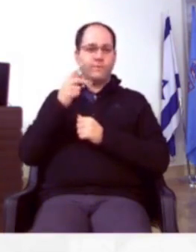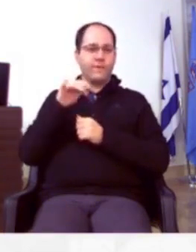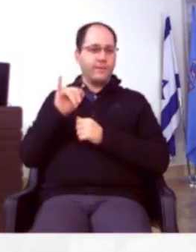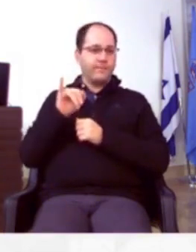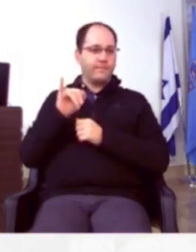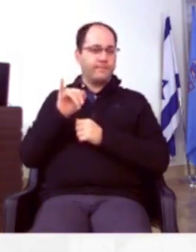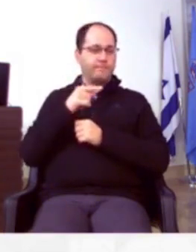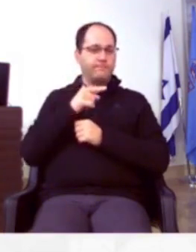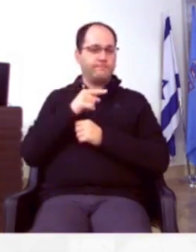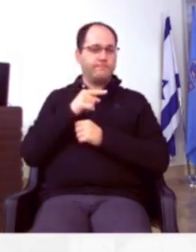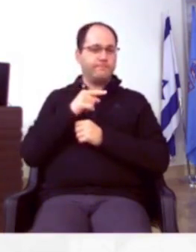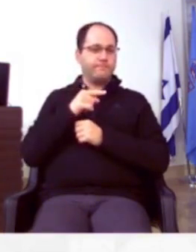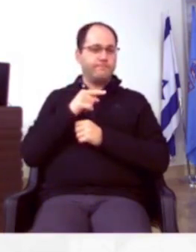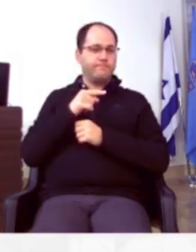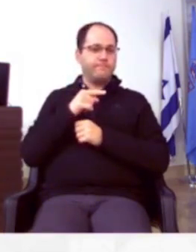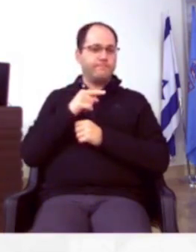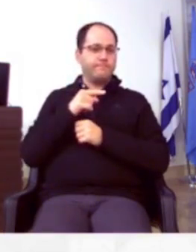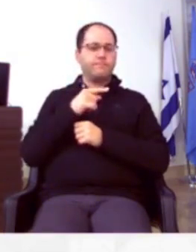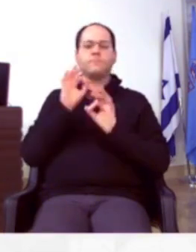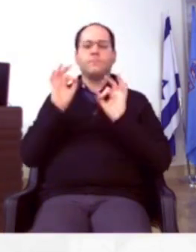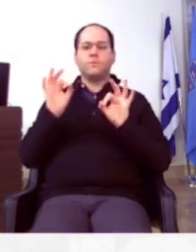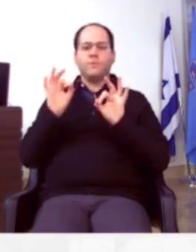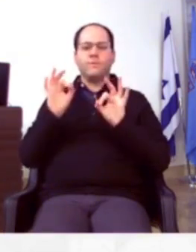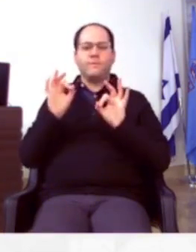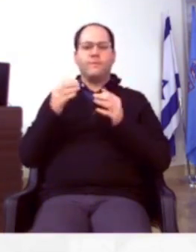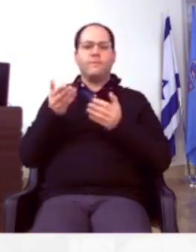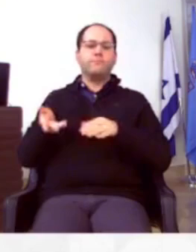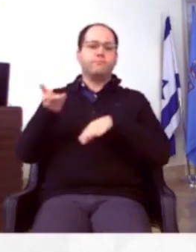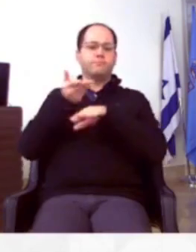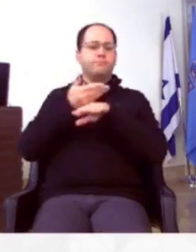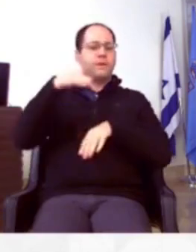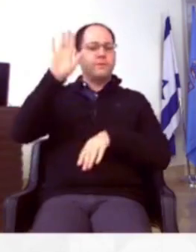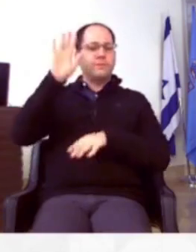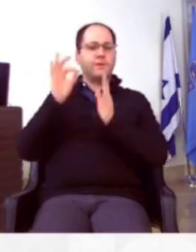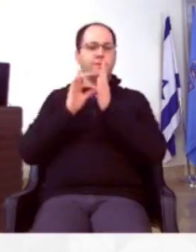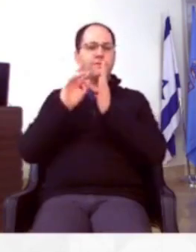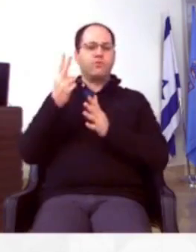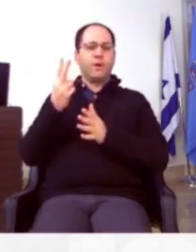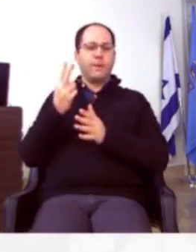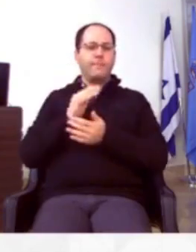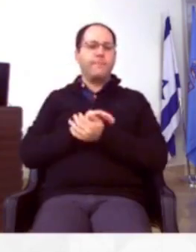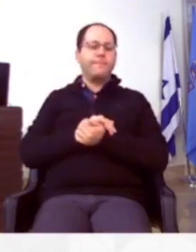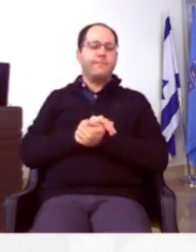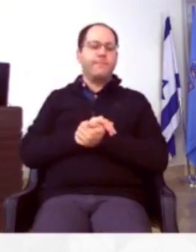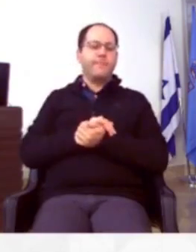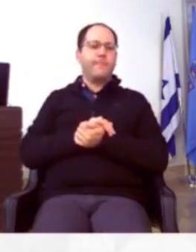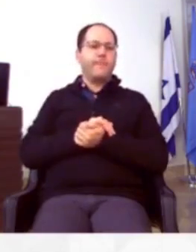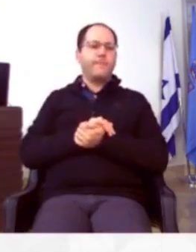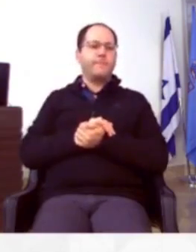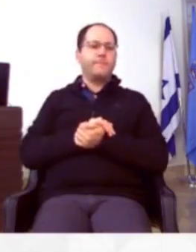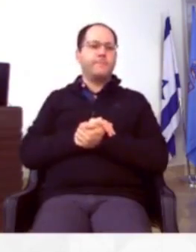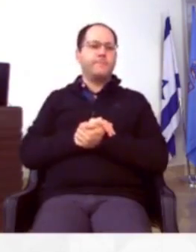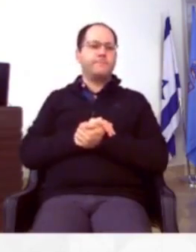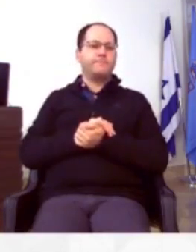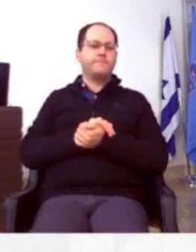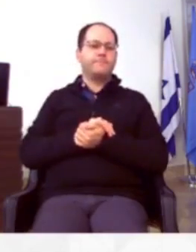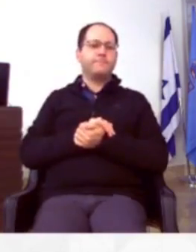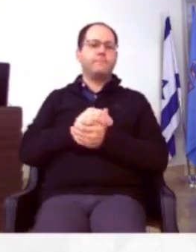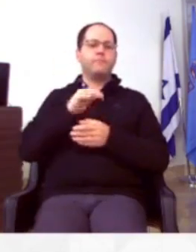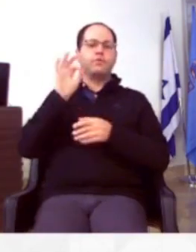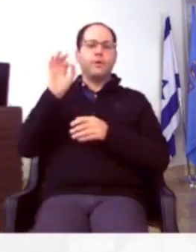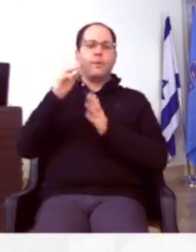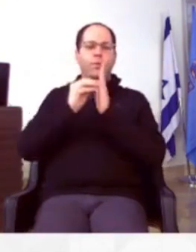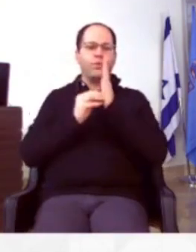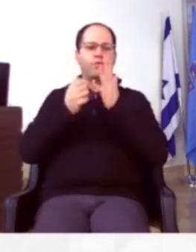סופי. בבקשה. טוב, אז אנחנו מעלים להצבעת הסעיף 2 של פרוטוקול 65.